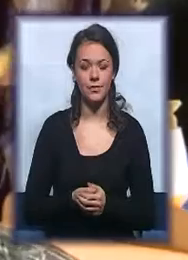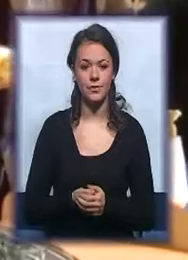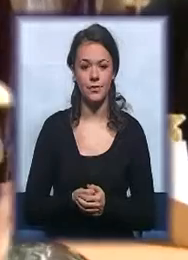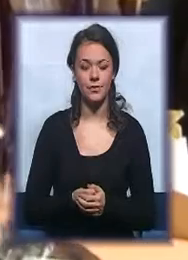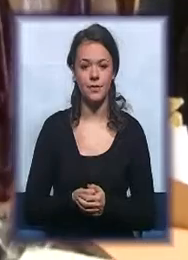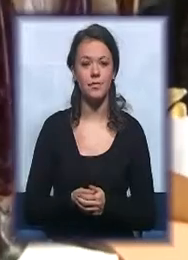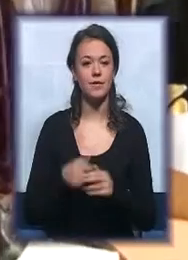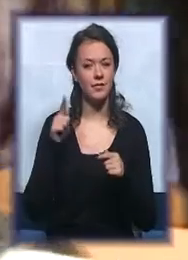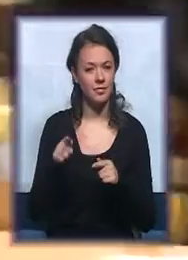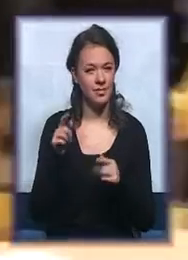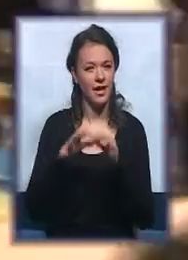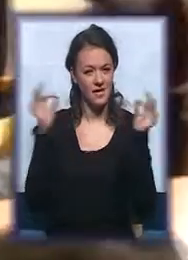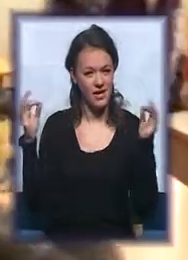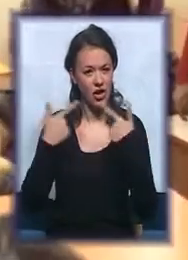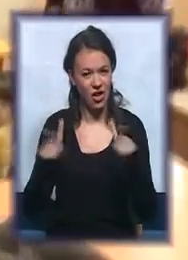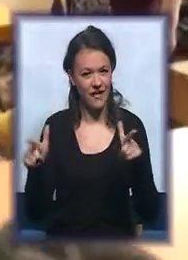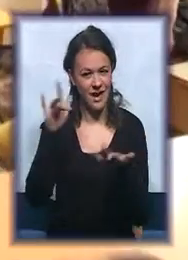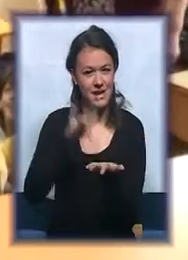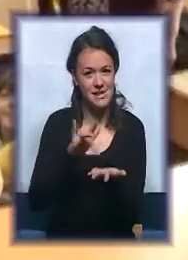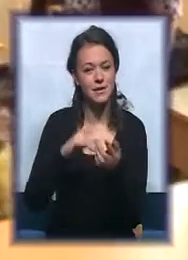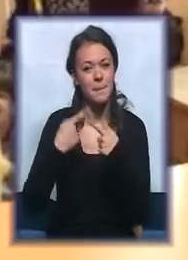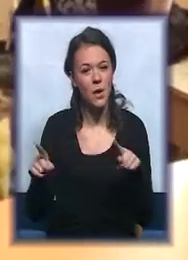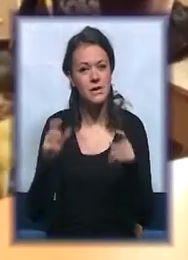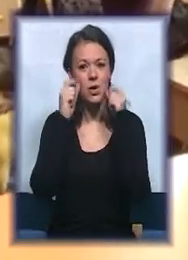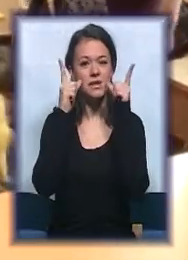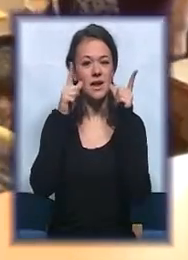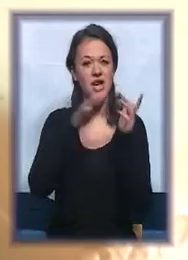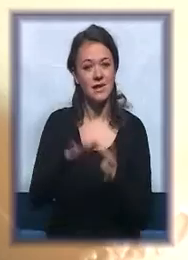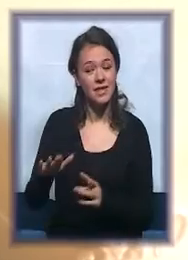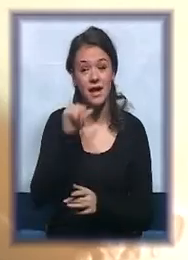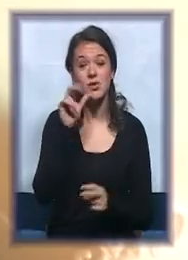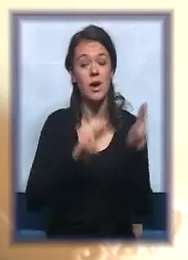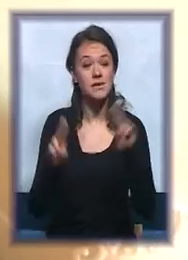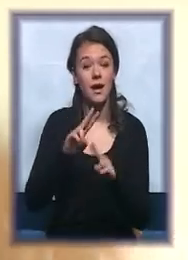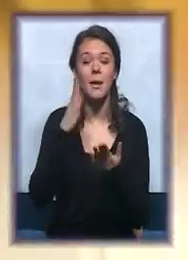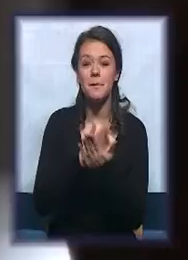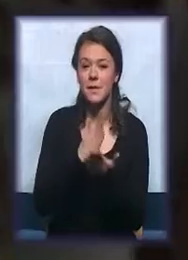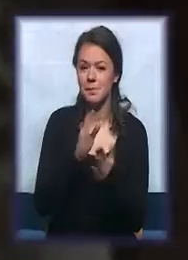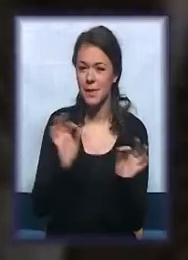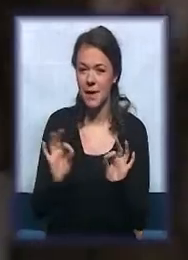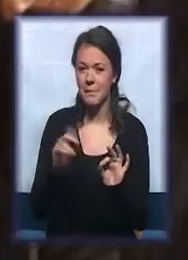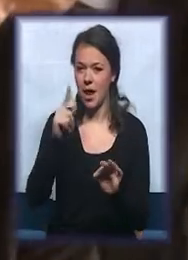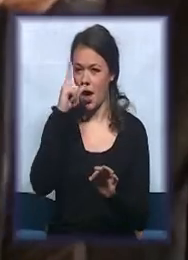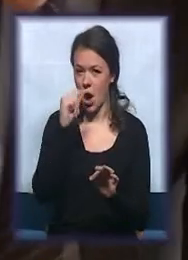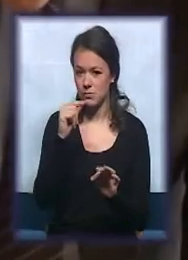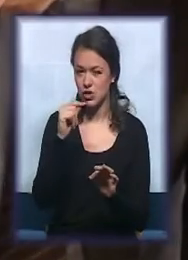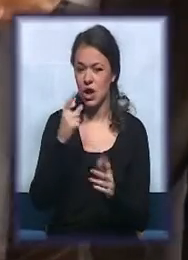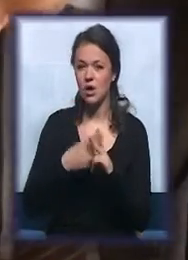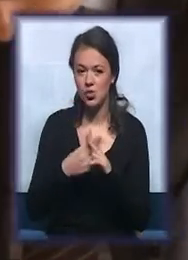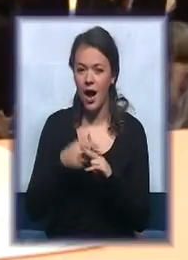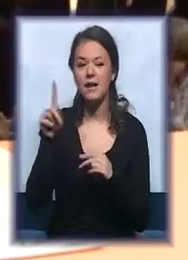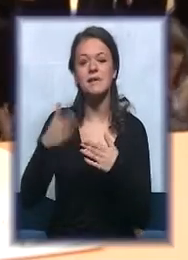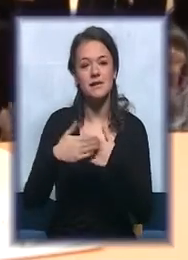Povodom svečanog otvaranja centra, posebno iznenađenje za decu i staratelju u Boravku pripremila je opština Čukarica u saradnji sa predstavnicima Grupe